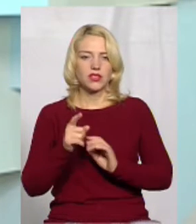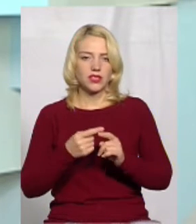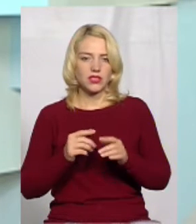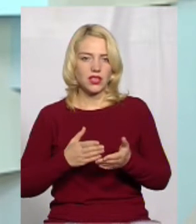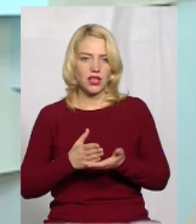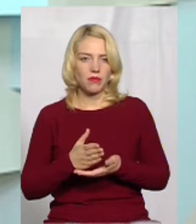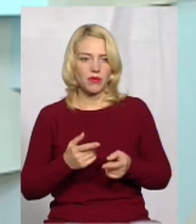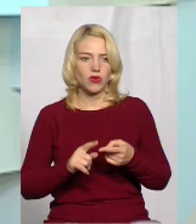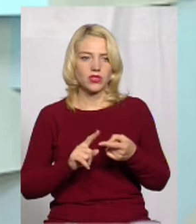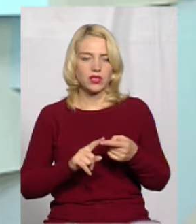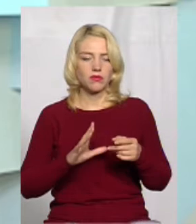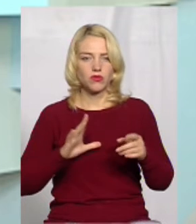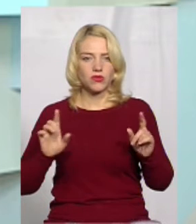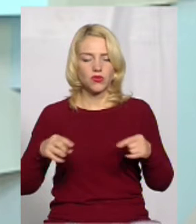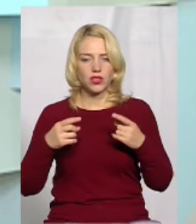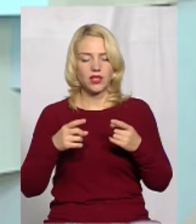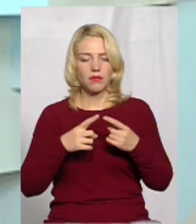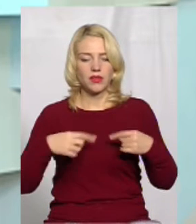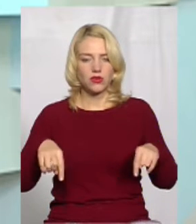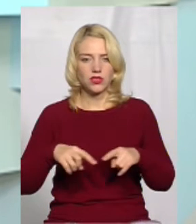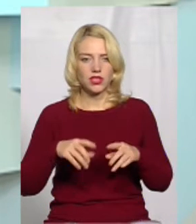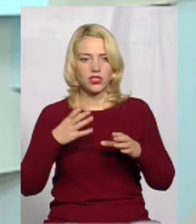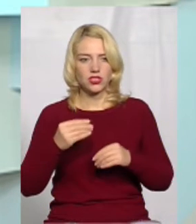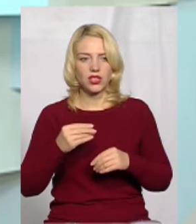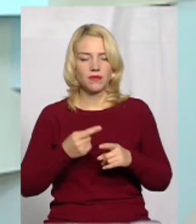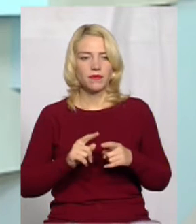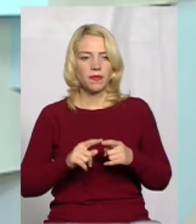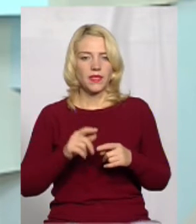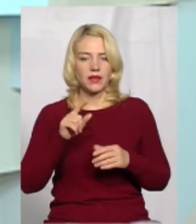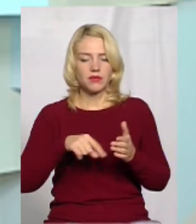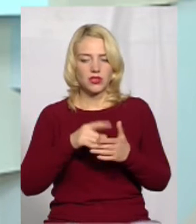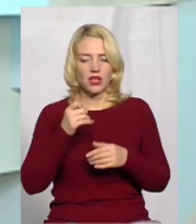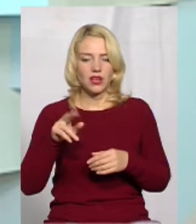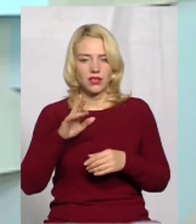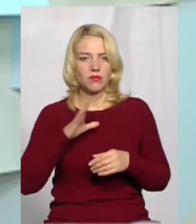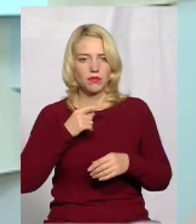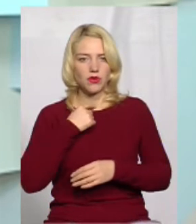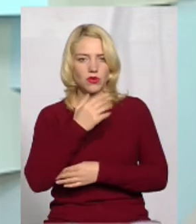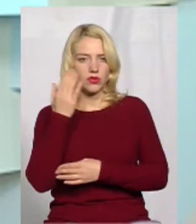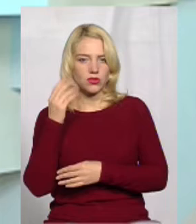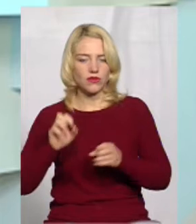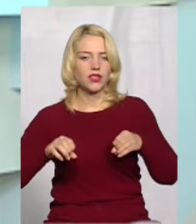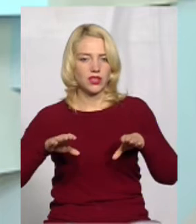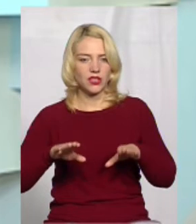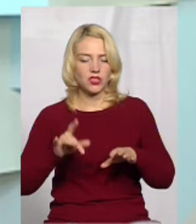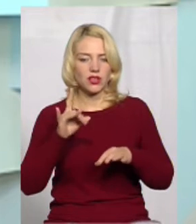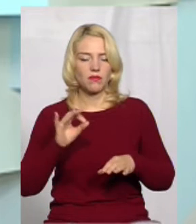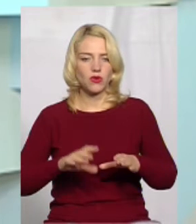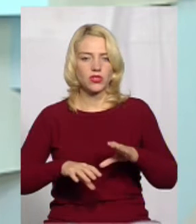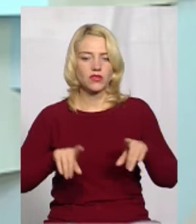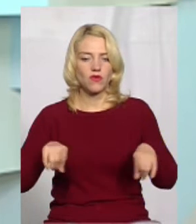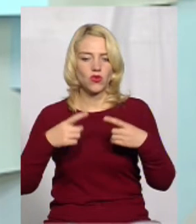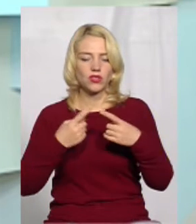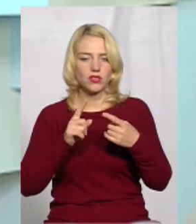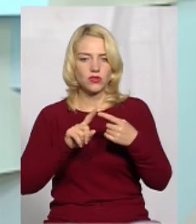Створений був цей підрозділ ще старим складом міської ради, проголосоване було рішення про створення